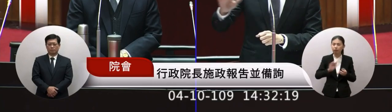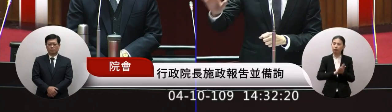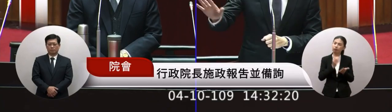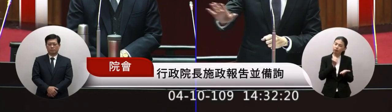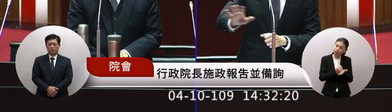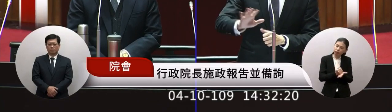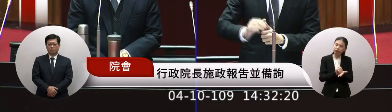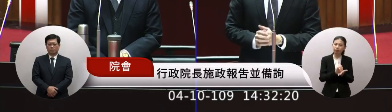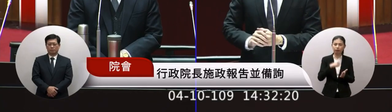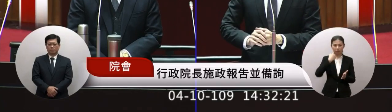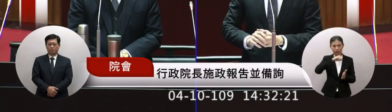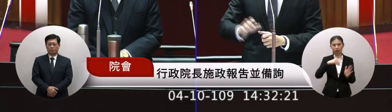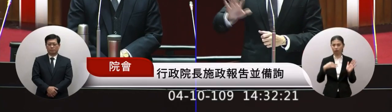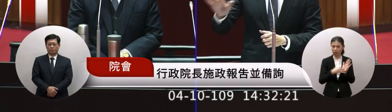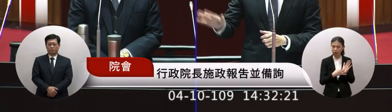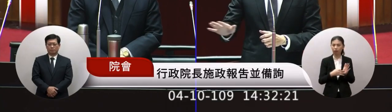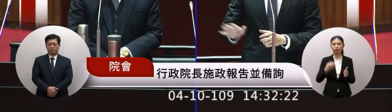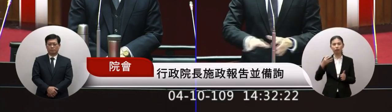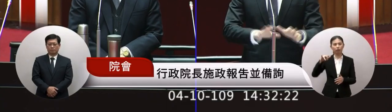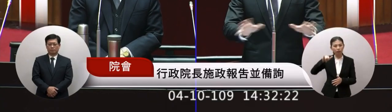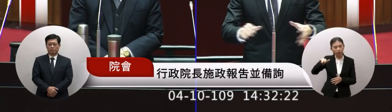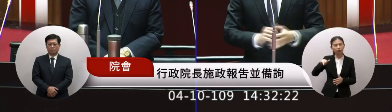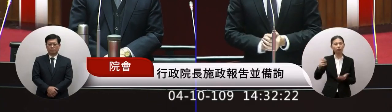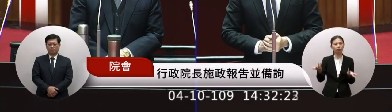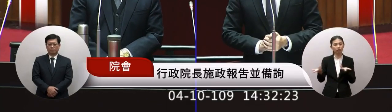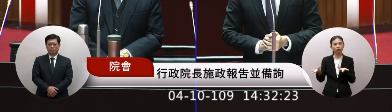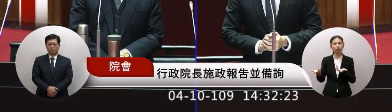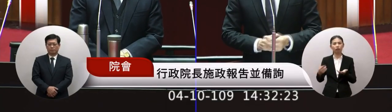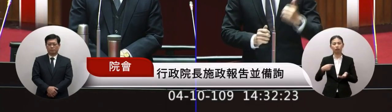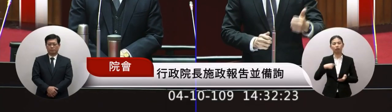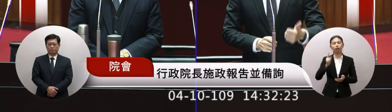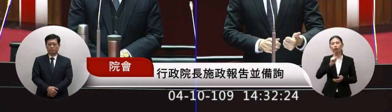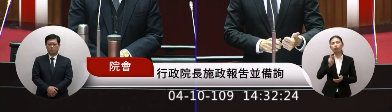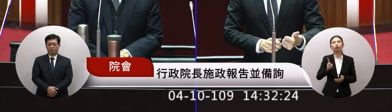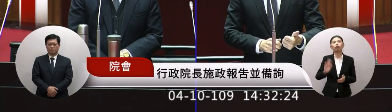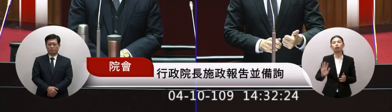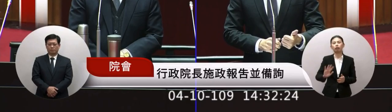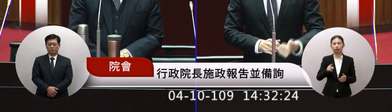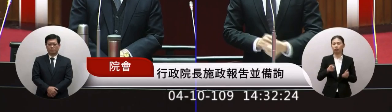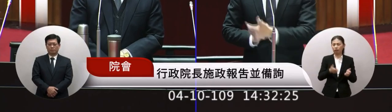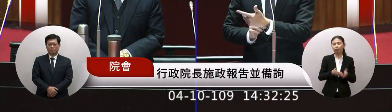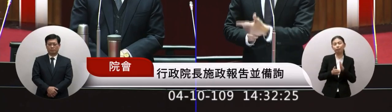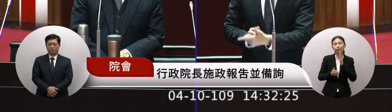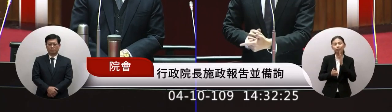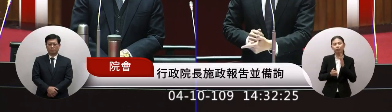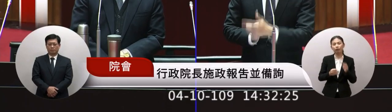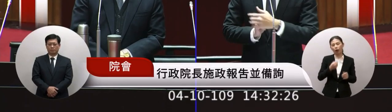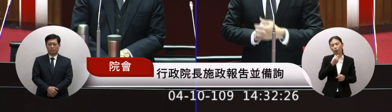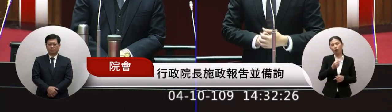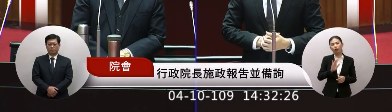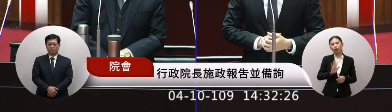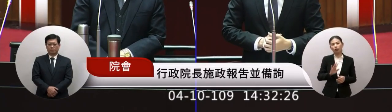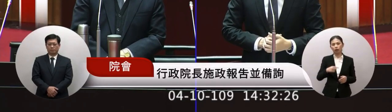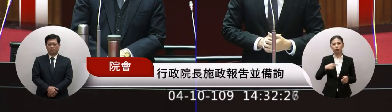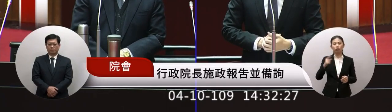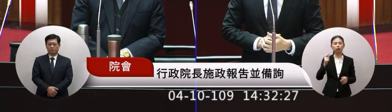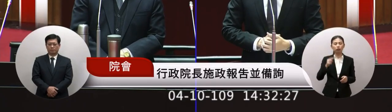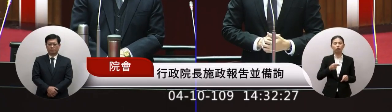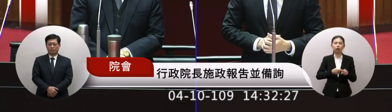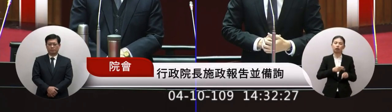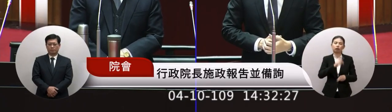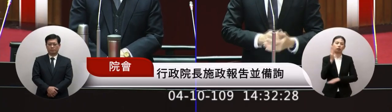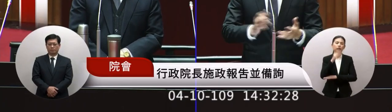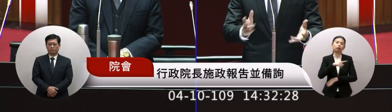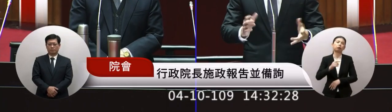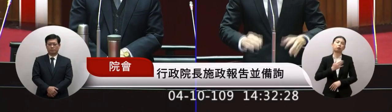還有這個法行這些部門我在這裡就不再重複這也很重要我也相信政府部門也都聽到